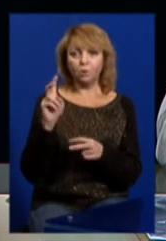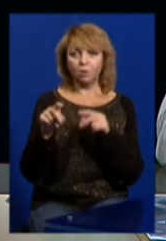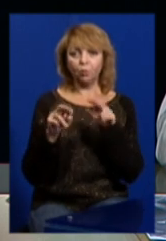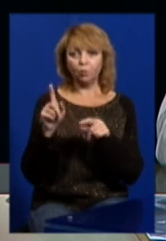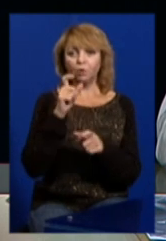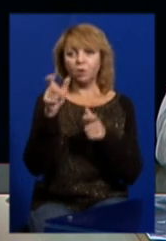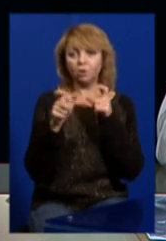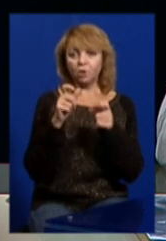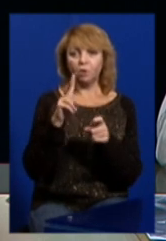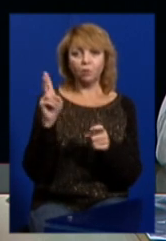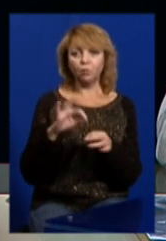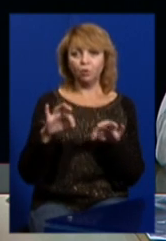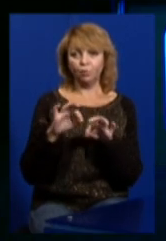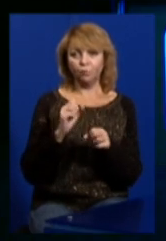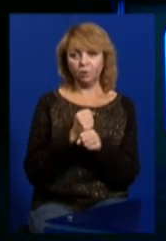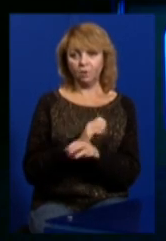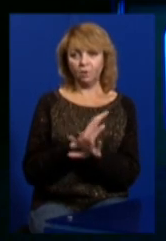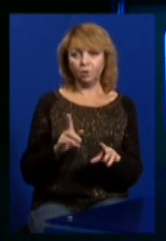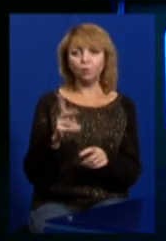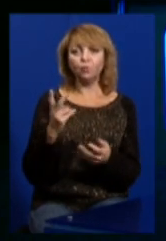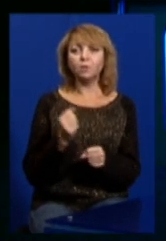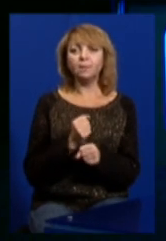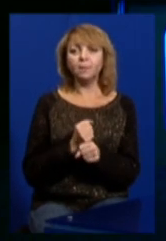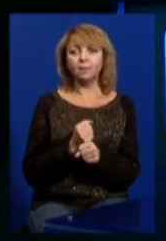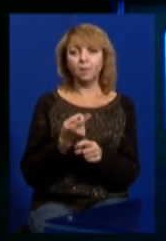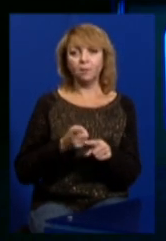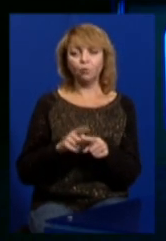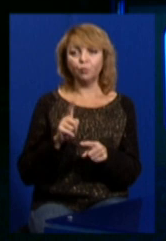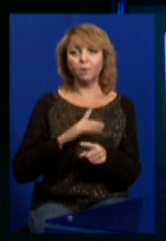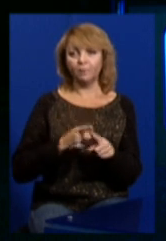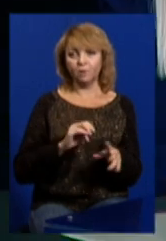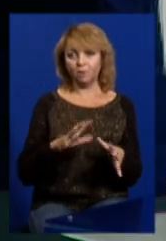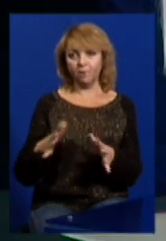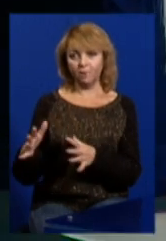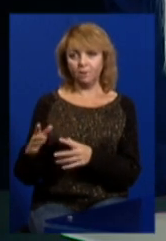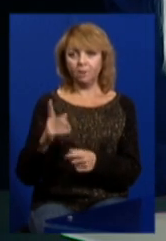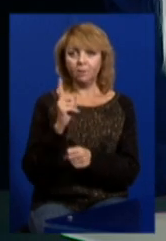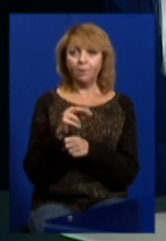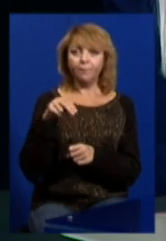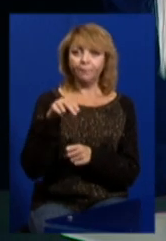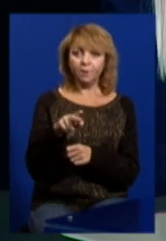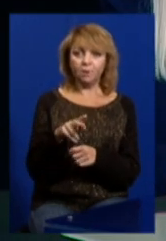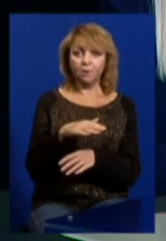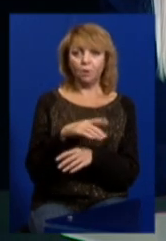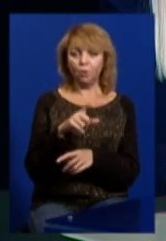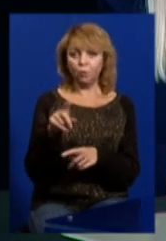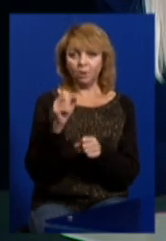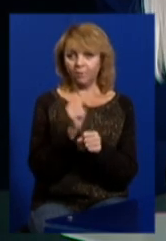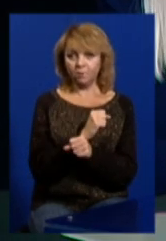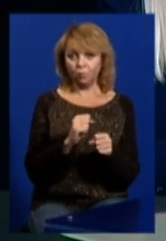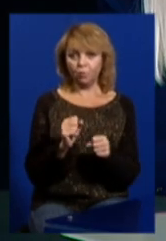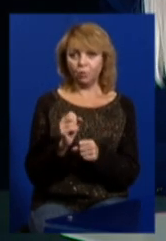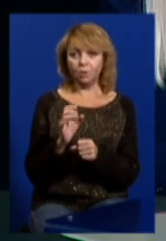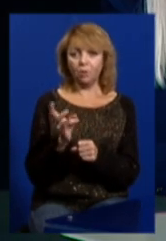вигукують, ніхто не реагує. От що потрібно зробити, аби цього не ставалося? Заборонити вхід людям не можна,